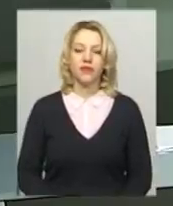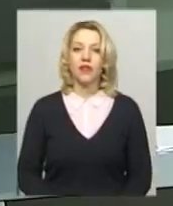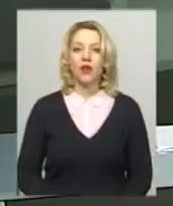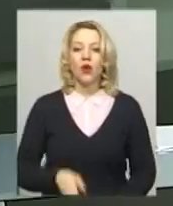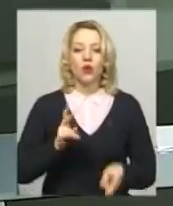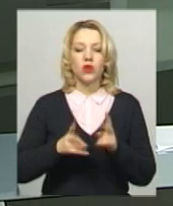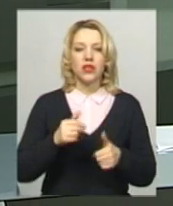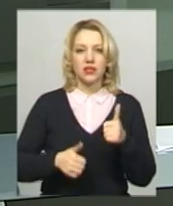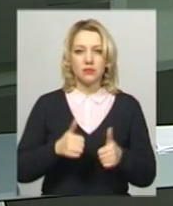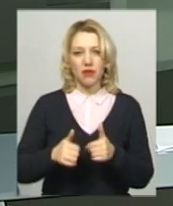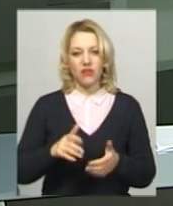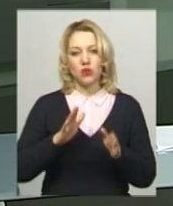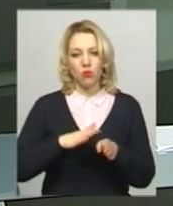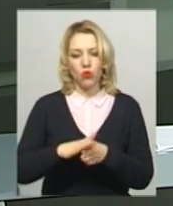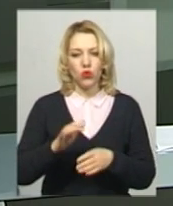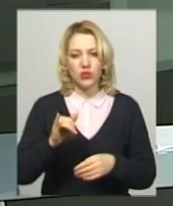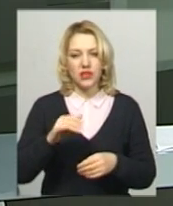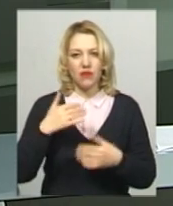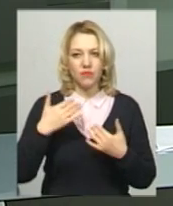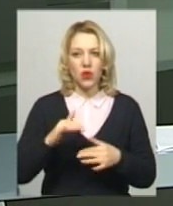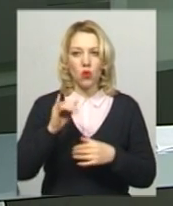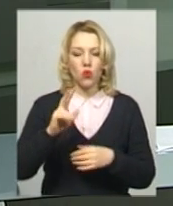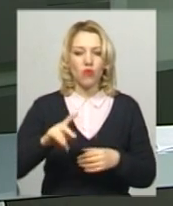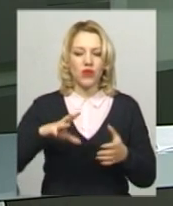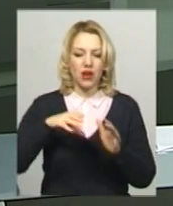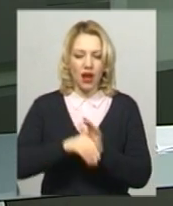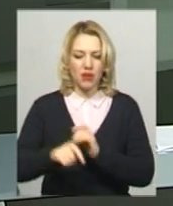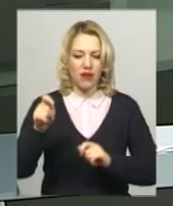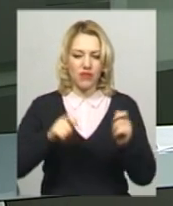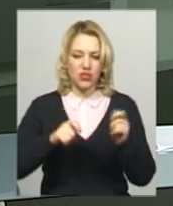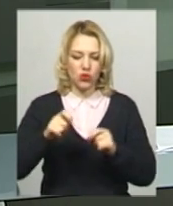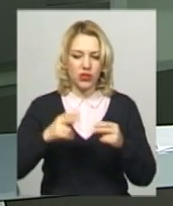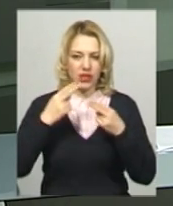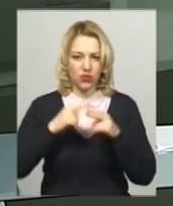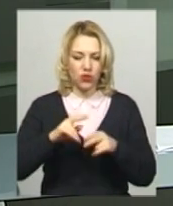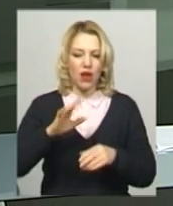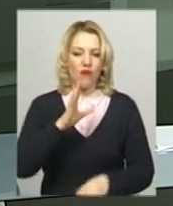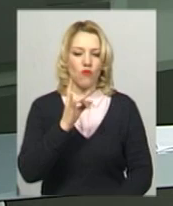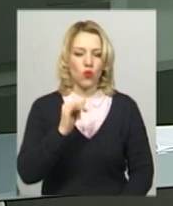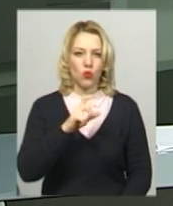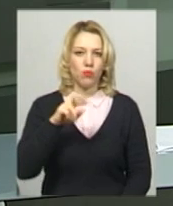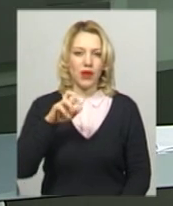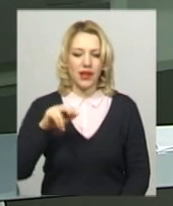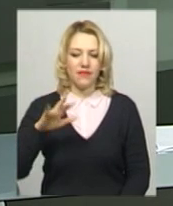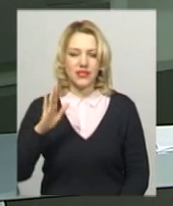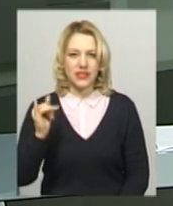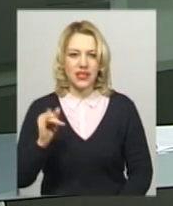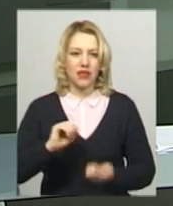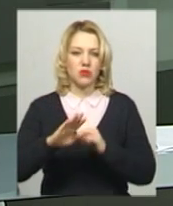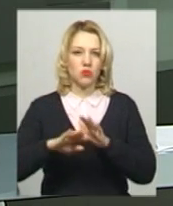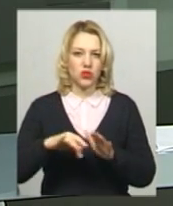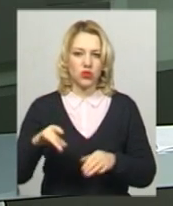Кулінарні змагання відбулися в рамках фестивалю ресторанних технологій в селі Врублівці Кам'янець-Подільського району. Участь у них взяли